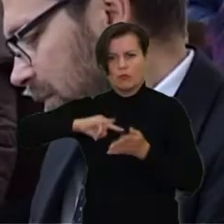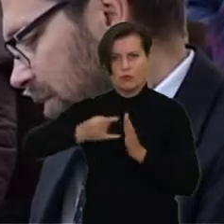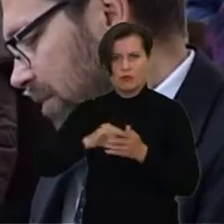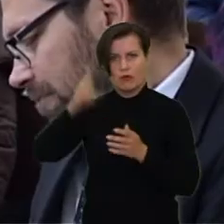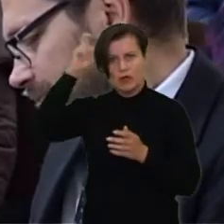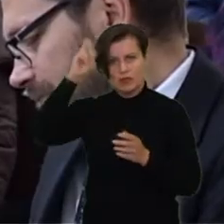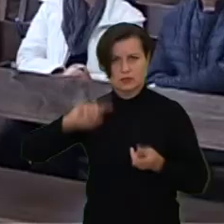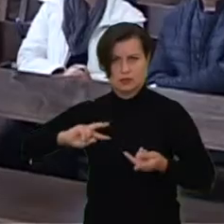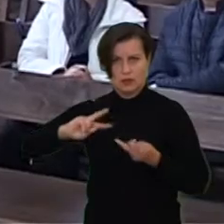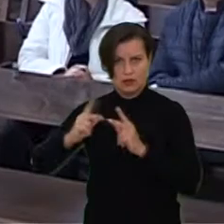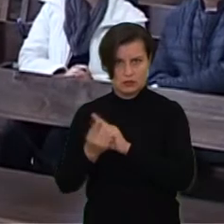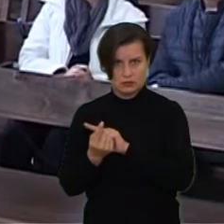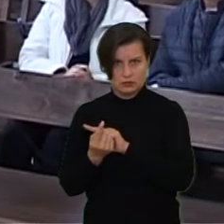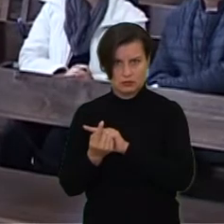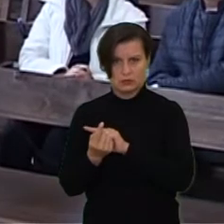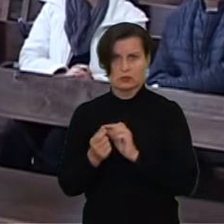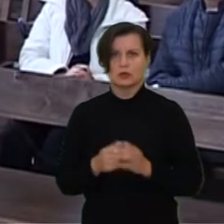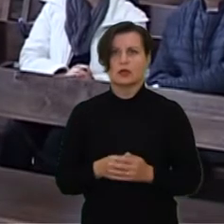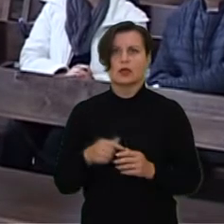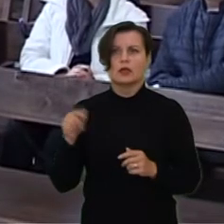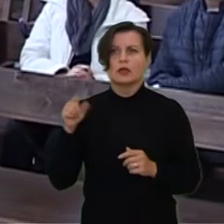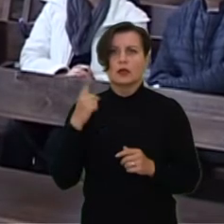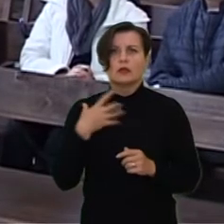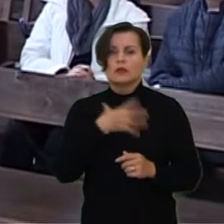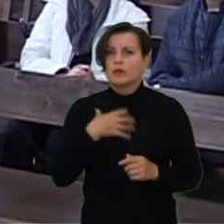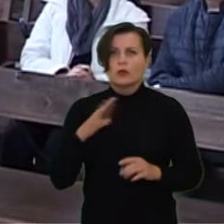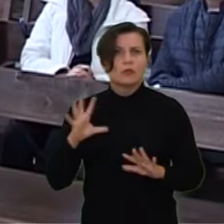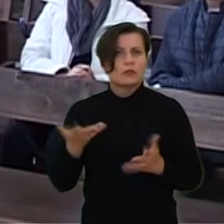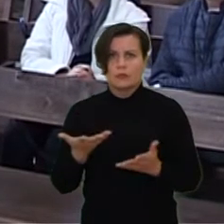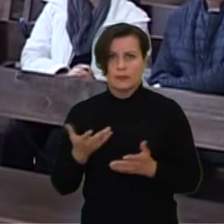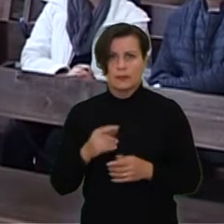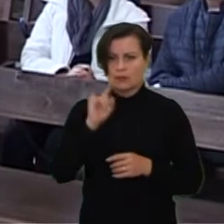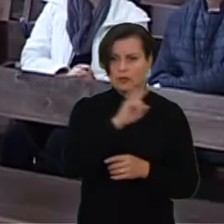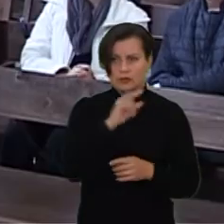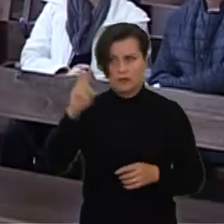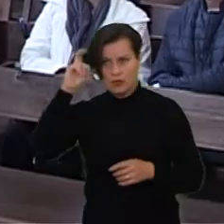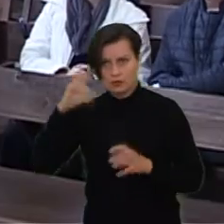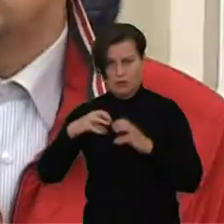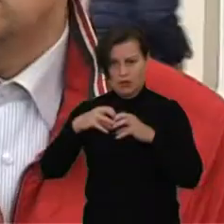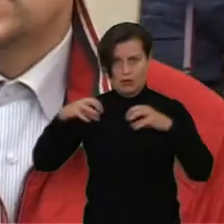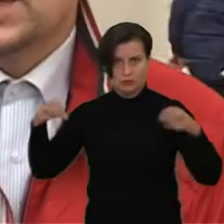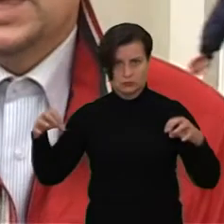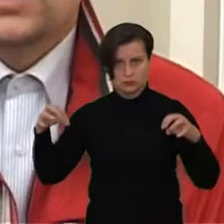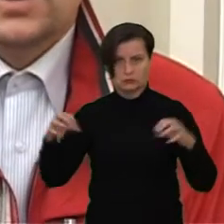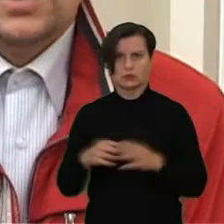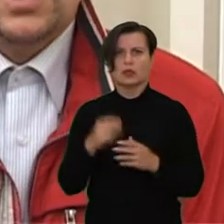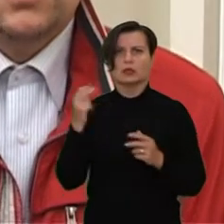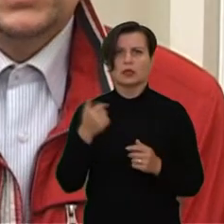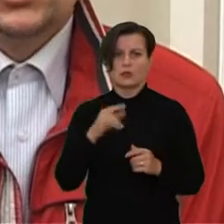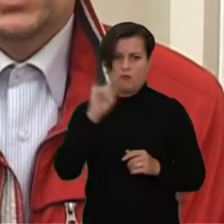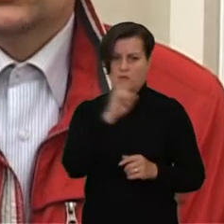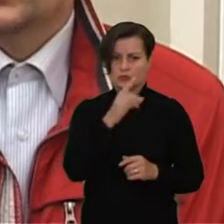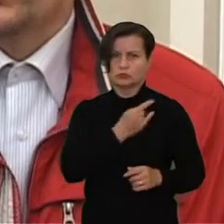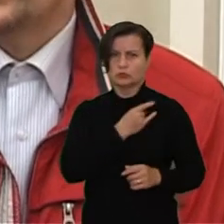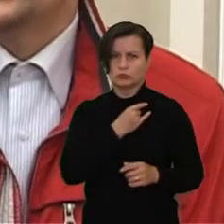visuomenę ir netgi buvo užsimoję keisti valstybę. Pagrindinis principas, pavyzdžiui, tai yra bažnyčios atskirimas nuo valstybės, tai yra